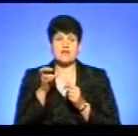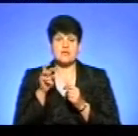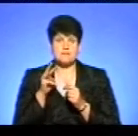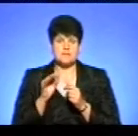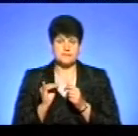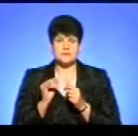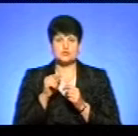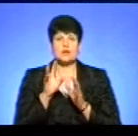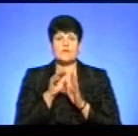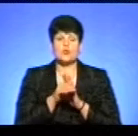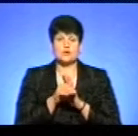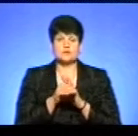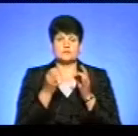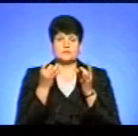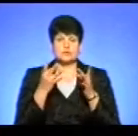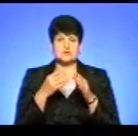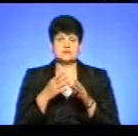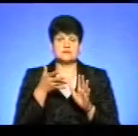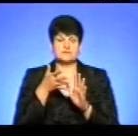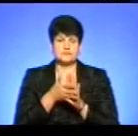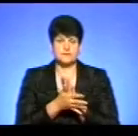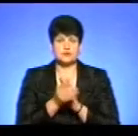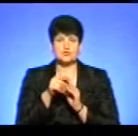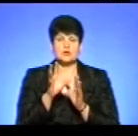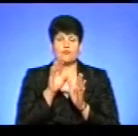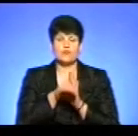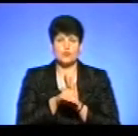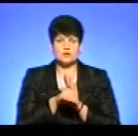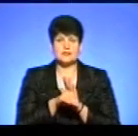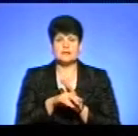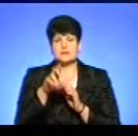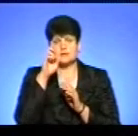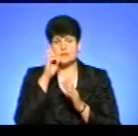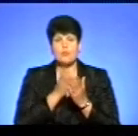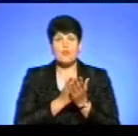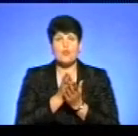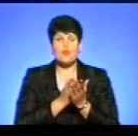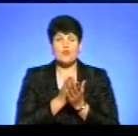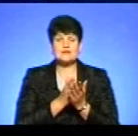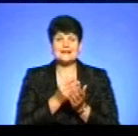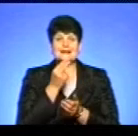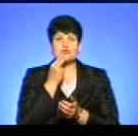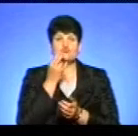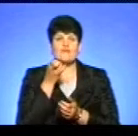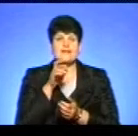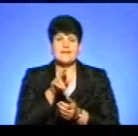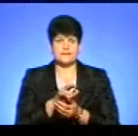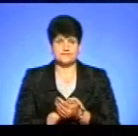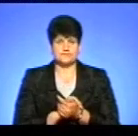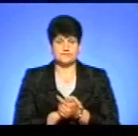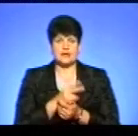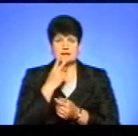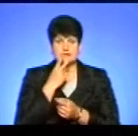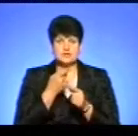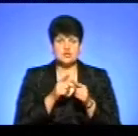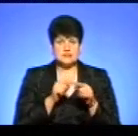сюди входять поточні видатки, сюди входять також комунальні послуги та харчування. Виходячи з